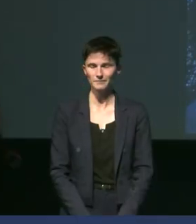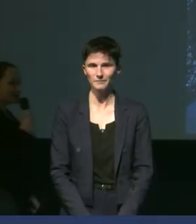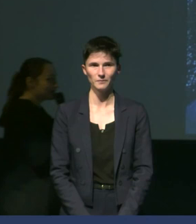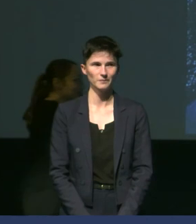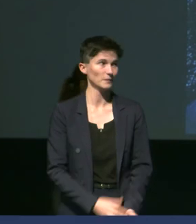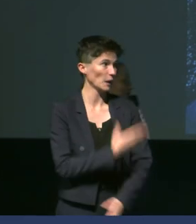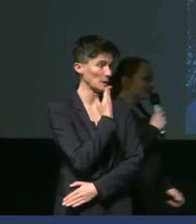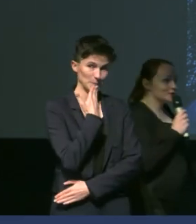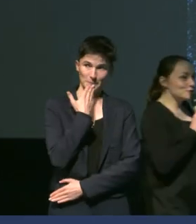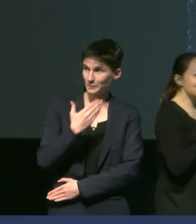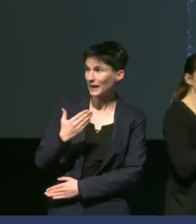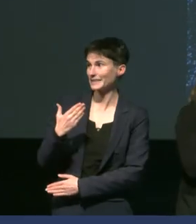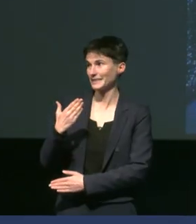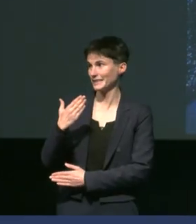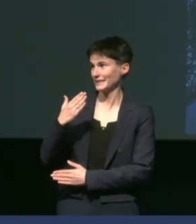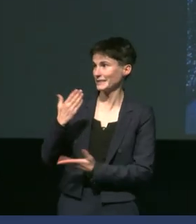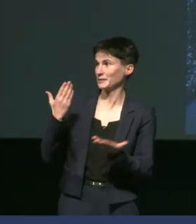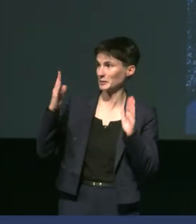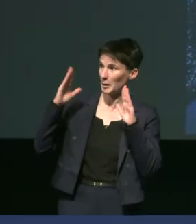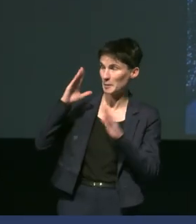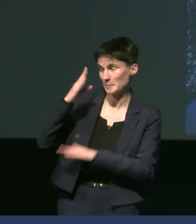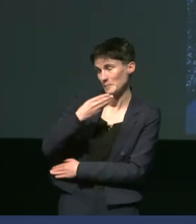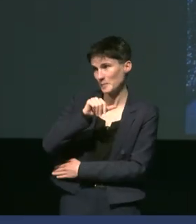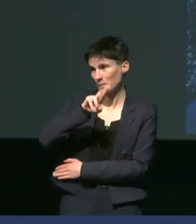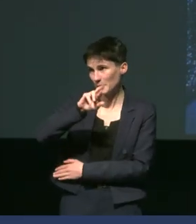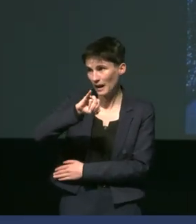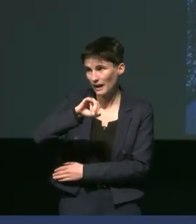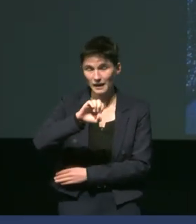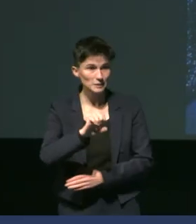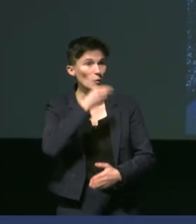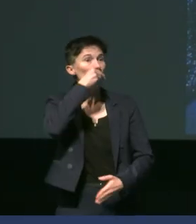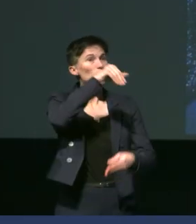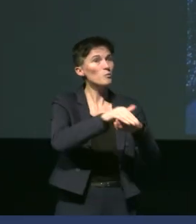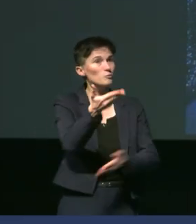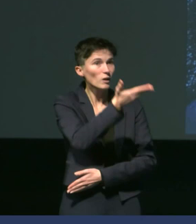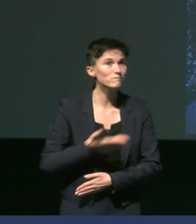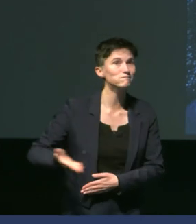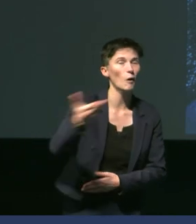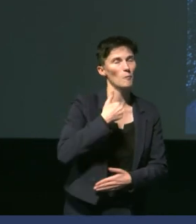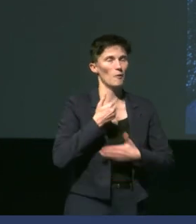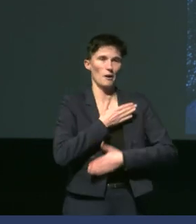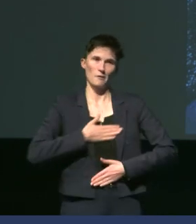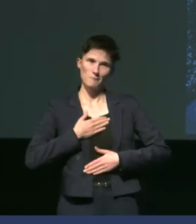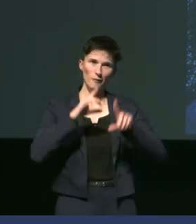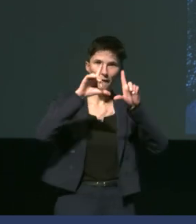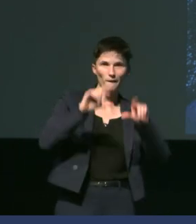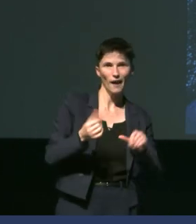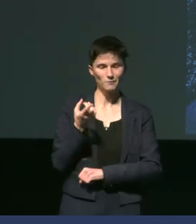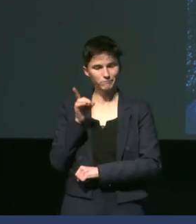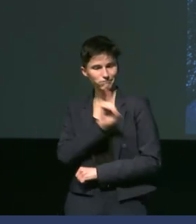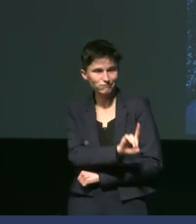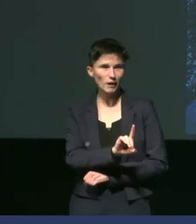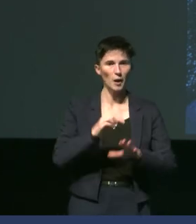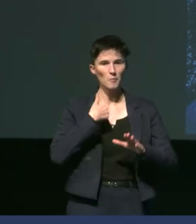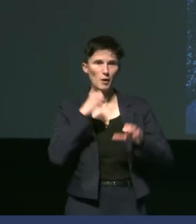merci Marie bonsoir à tous je suis contente d'être parmi vous ce soir pour pouvoir vous présenter mes travaux de